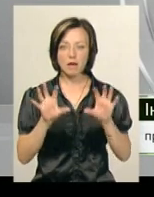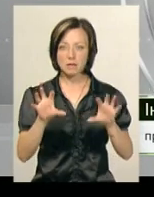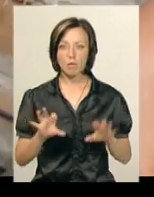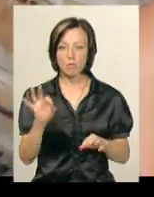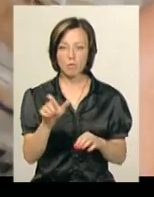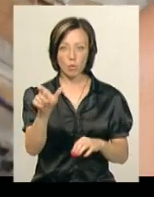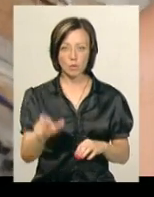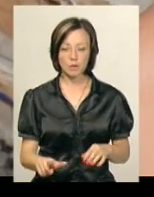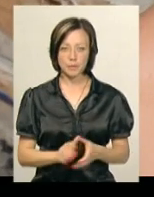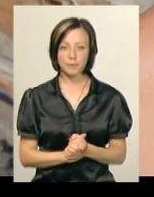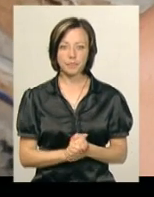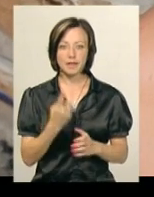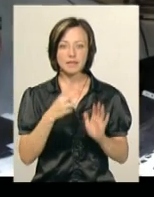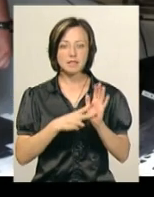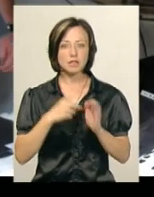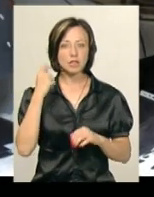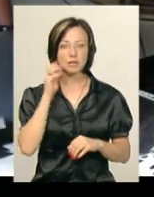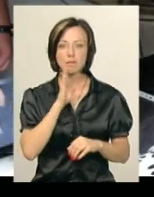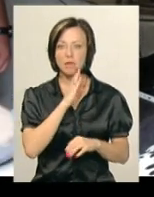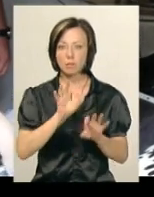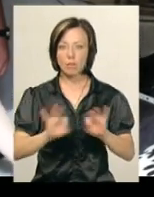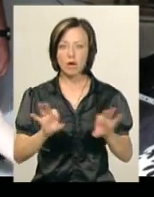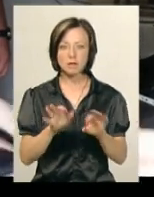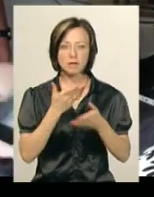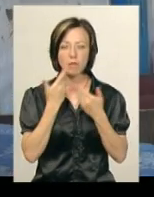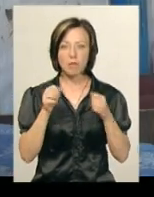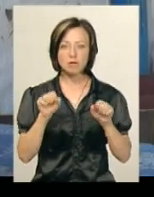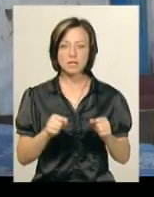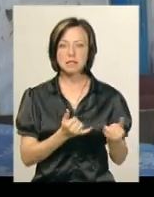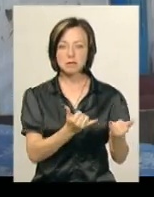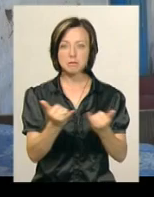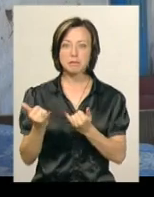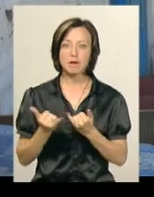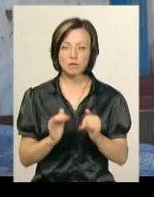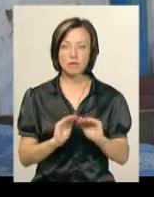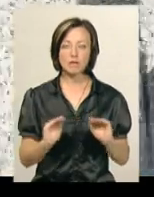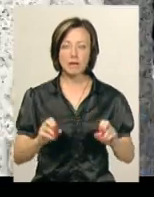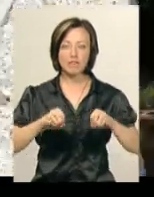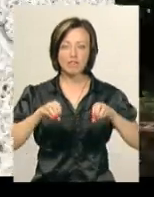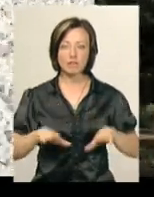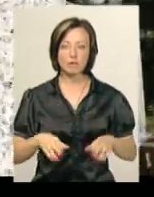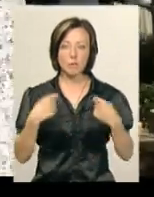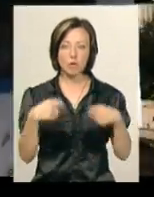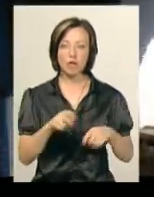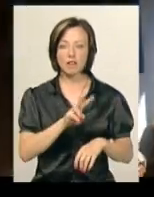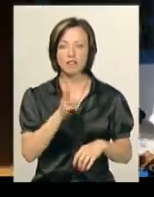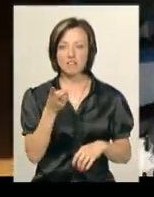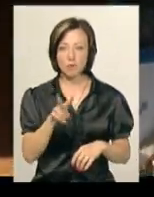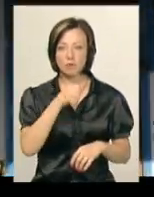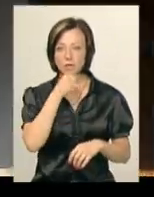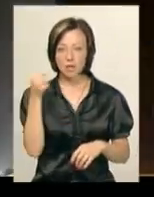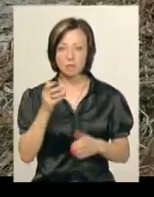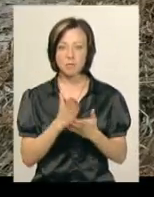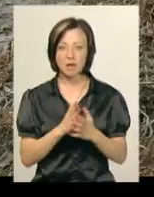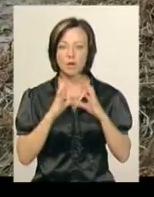людини. 27-річна матір свій вчинок пояснює тим, що не мала можливості забезпечувати дітей, тому вирішила продати двох старших, аби мати